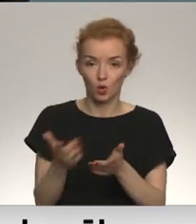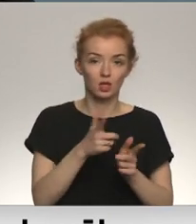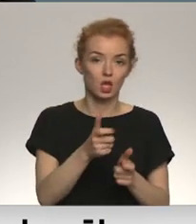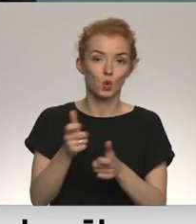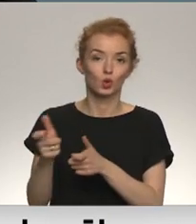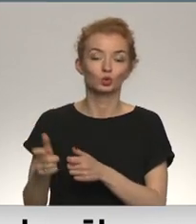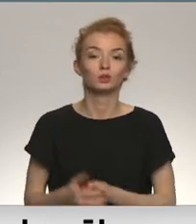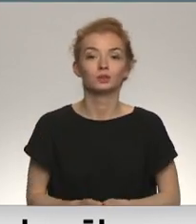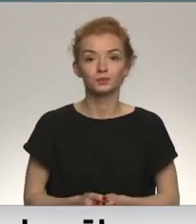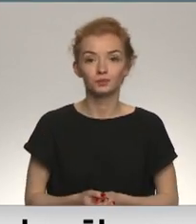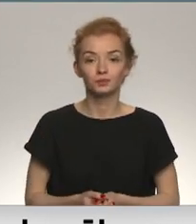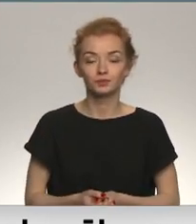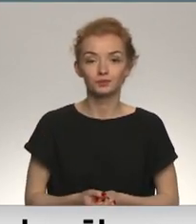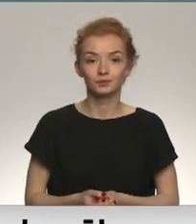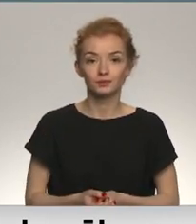ieročiem.